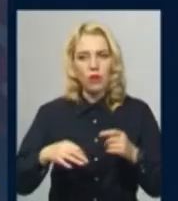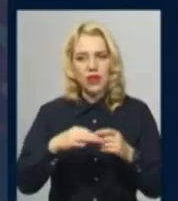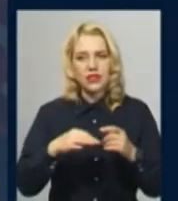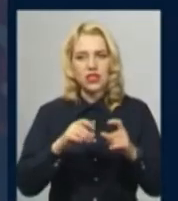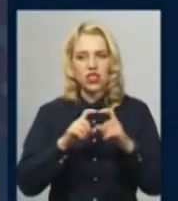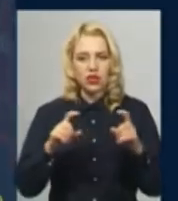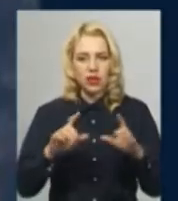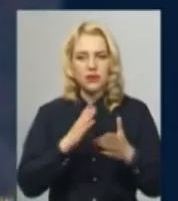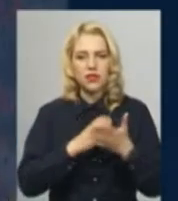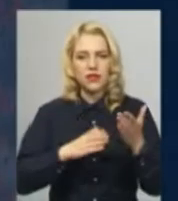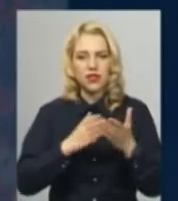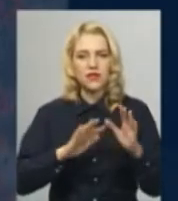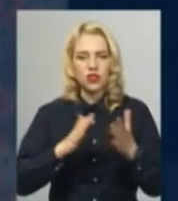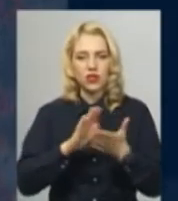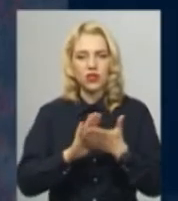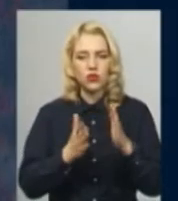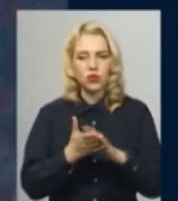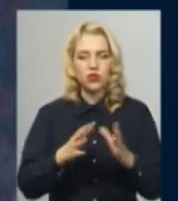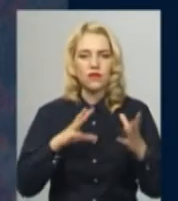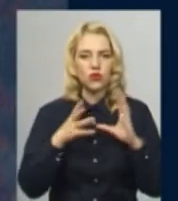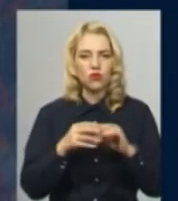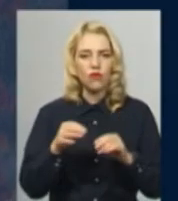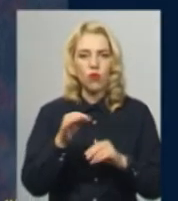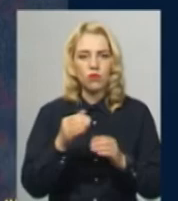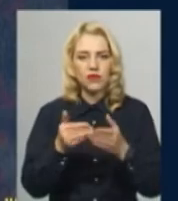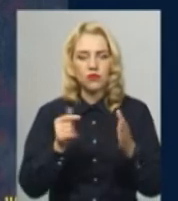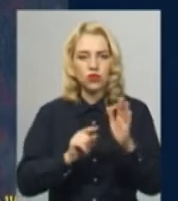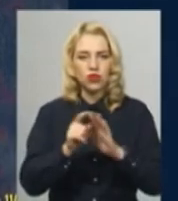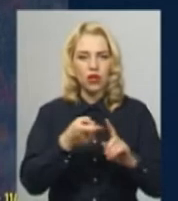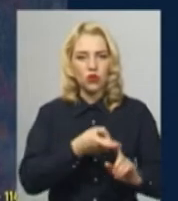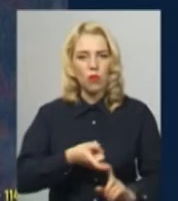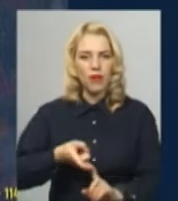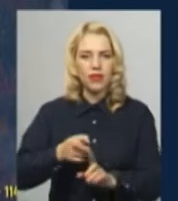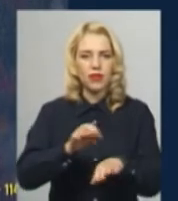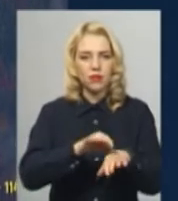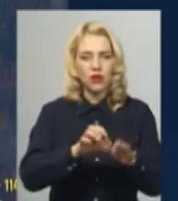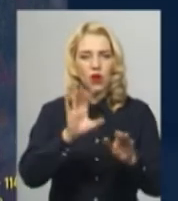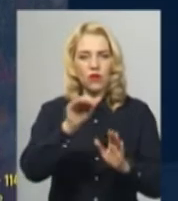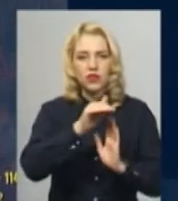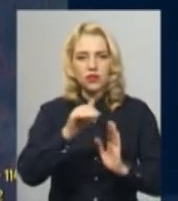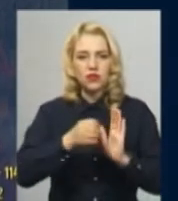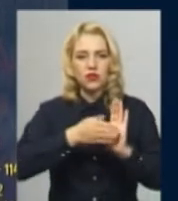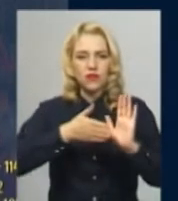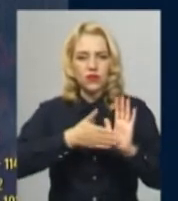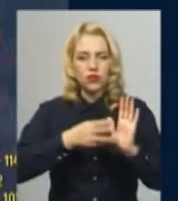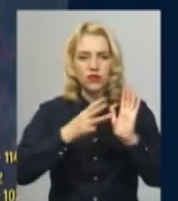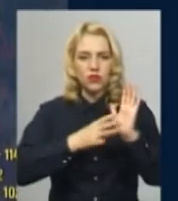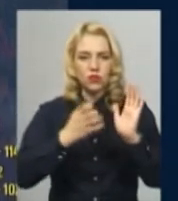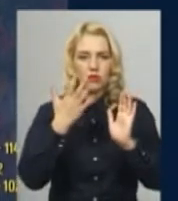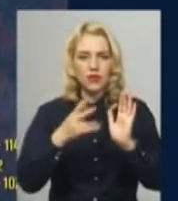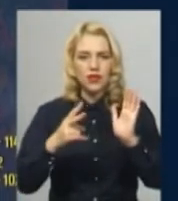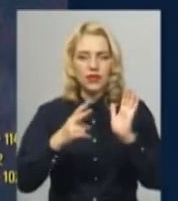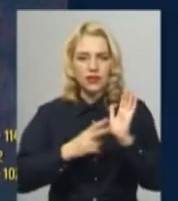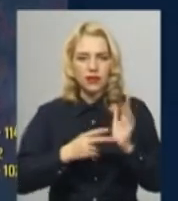ліквідації надзвичайної ситуації. Всього в області від початку пандемії офіційно зафіксовано 857 підтверджених